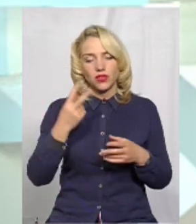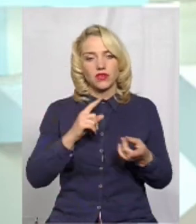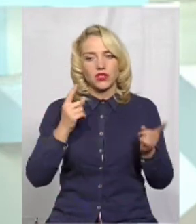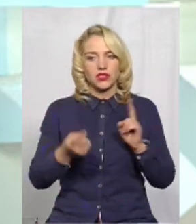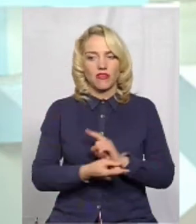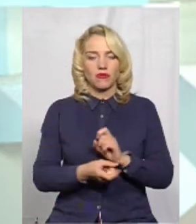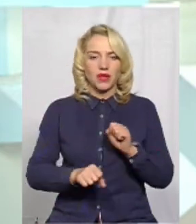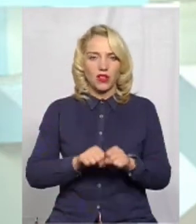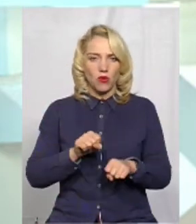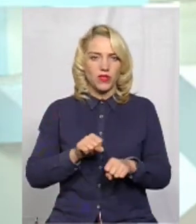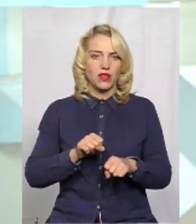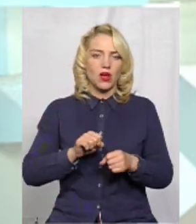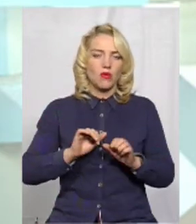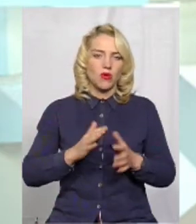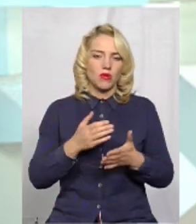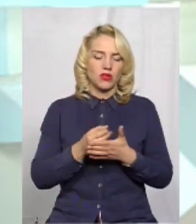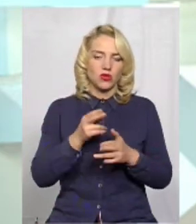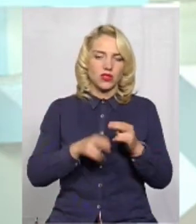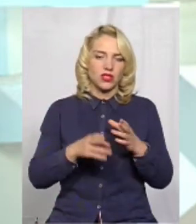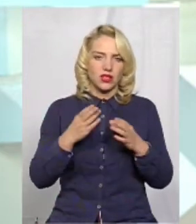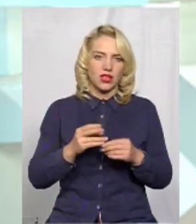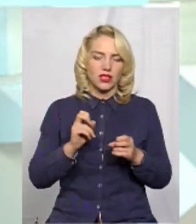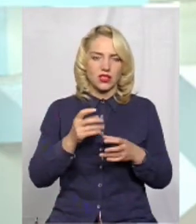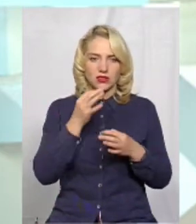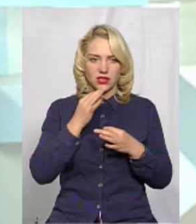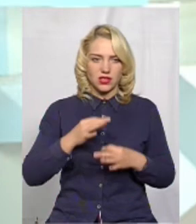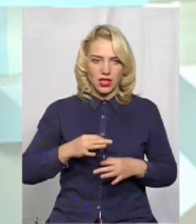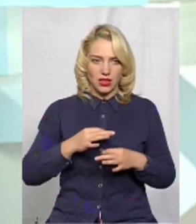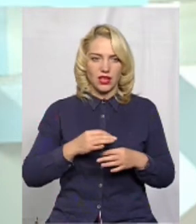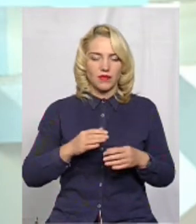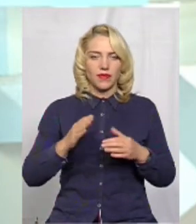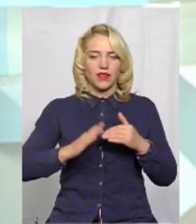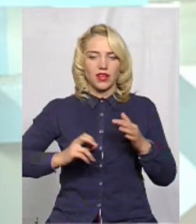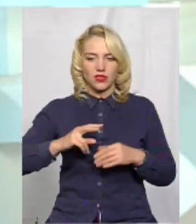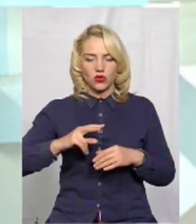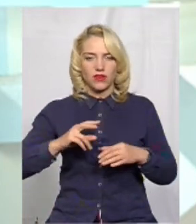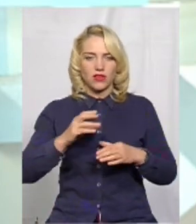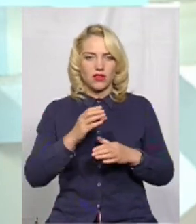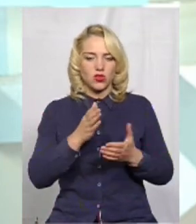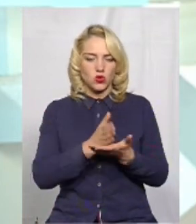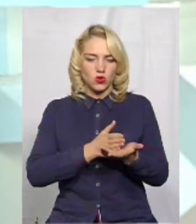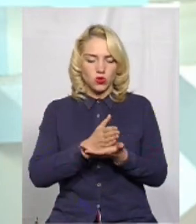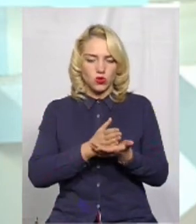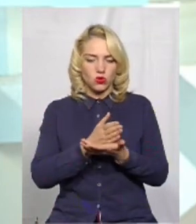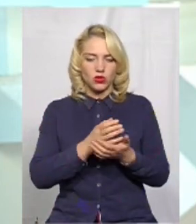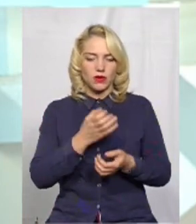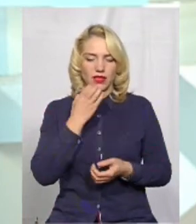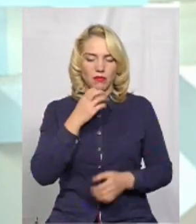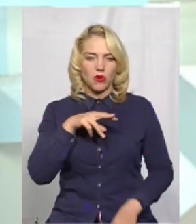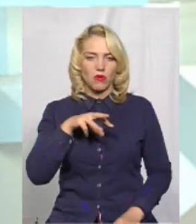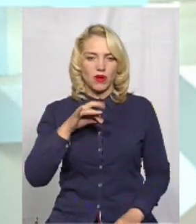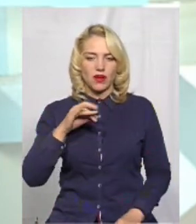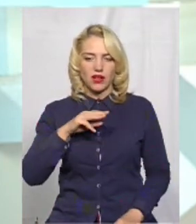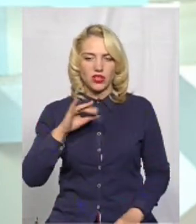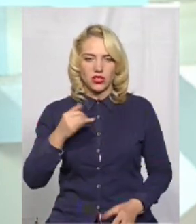переломний момент, до кінця дня, як мені сказали кадрова служба теплової мережі, вони вже